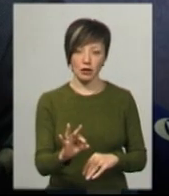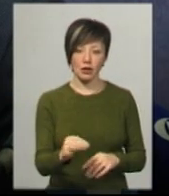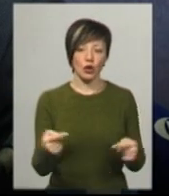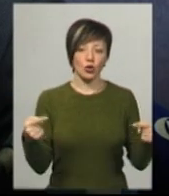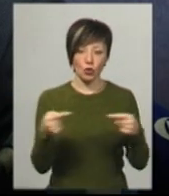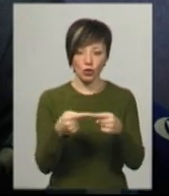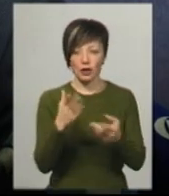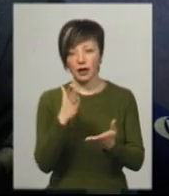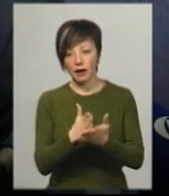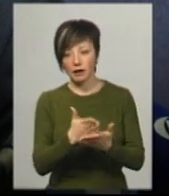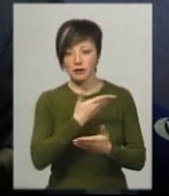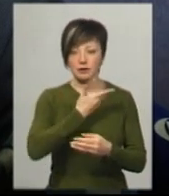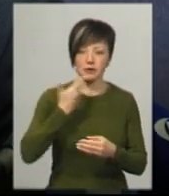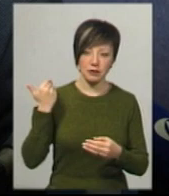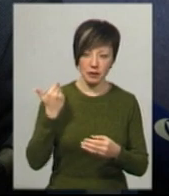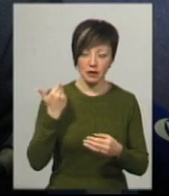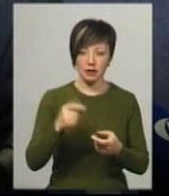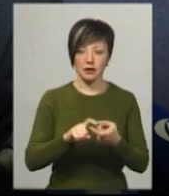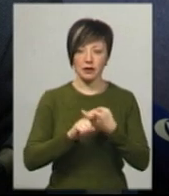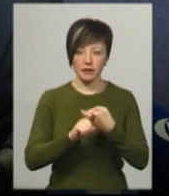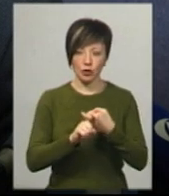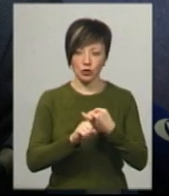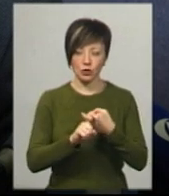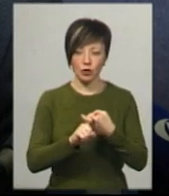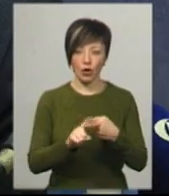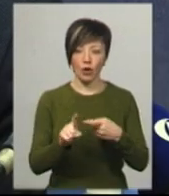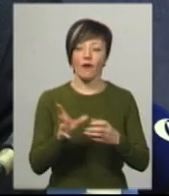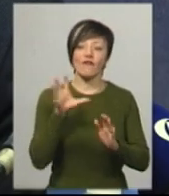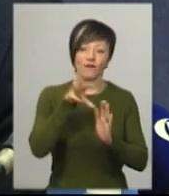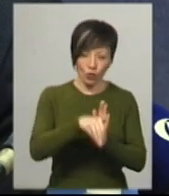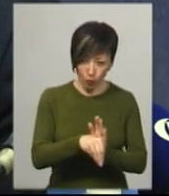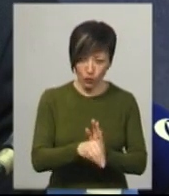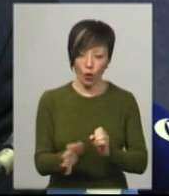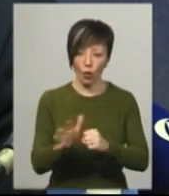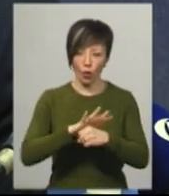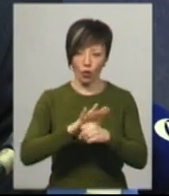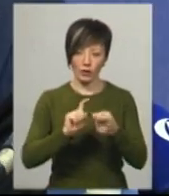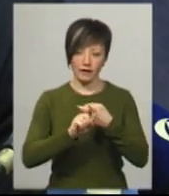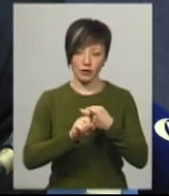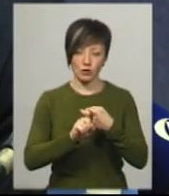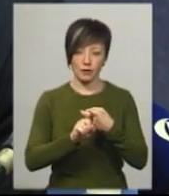наявності, ми можемо визначити наявності РНК вірусу, в тому числі коронавірус.